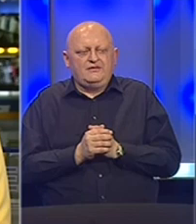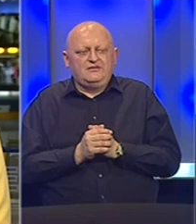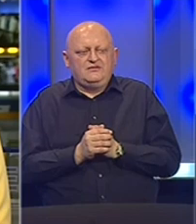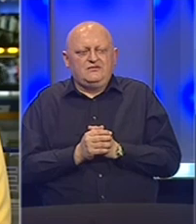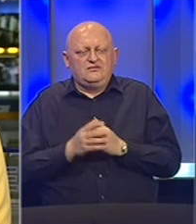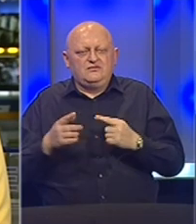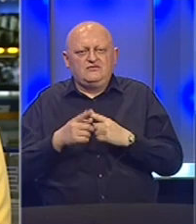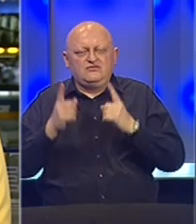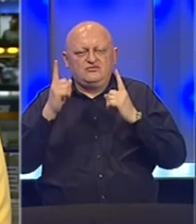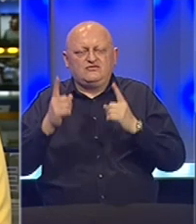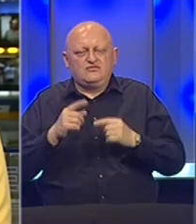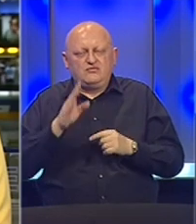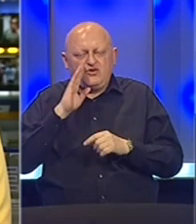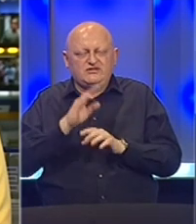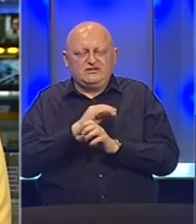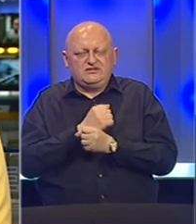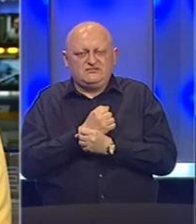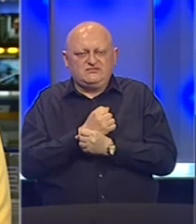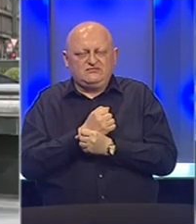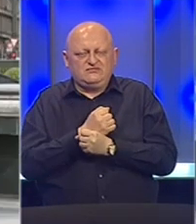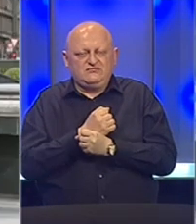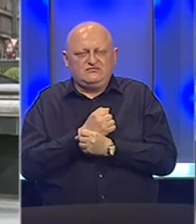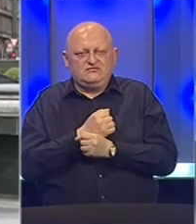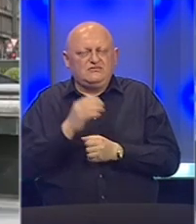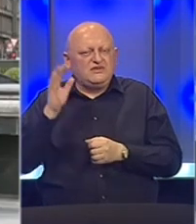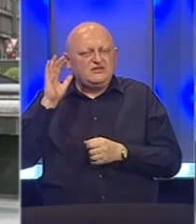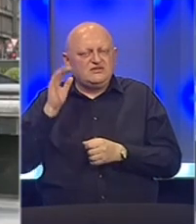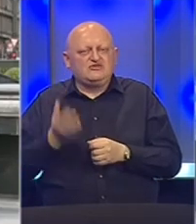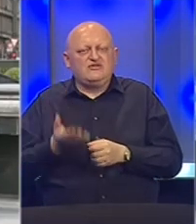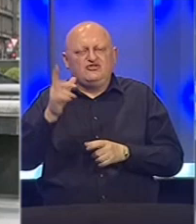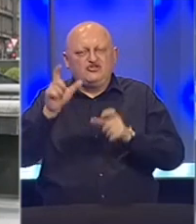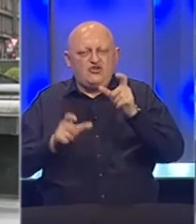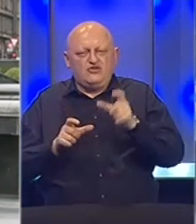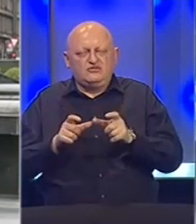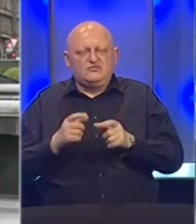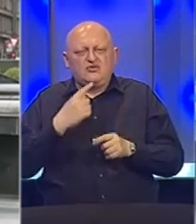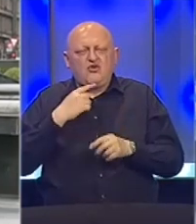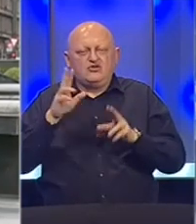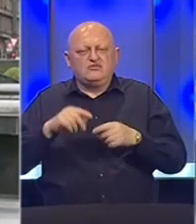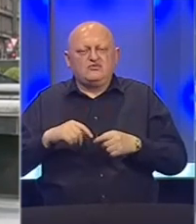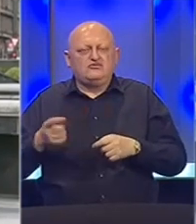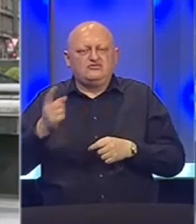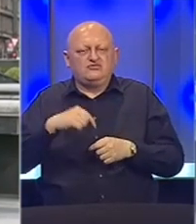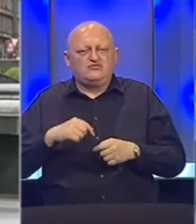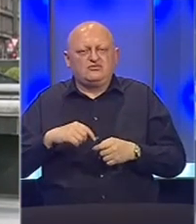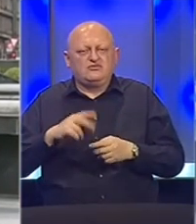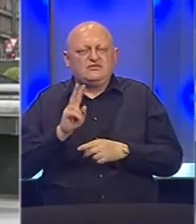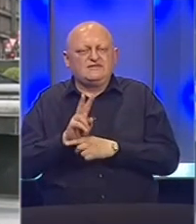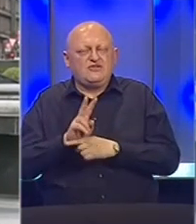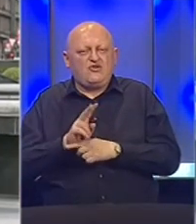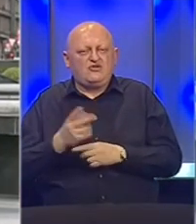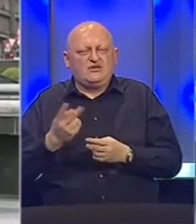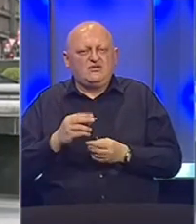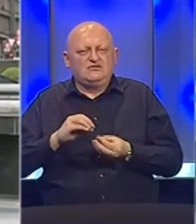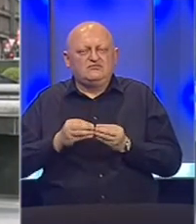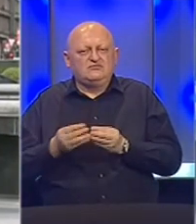Tužitelji su u tužilaštvu Bosne i Hercegovine saslušali više osoba koje bi se mogle dovesti u status svjedoka kada je riječ o